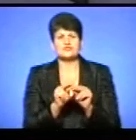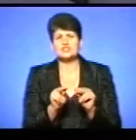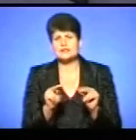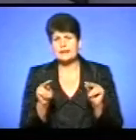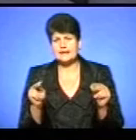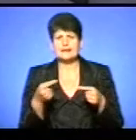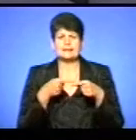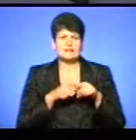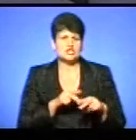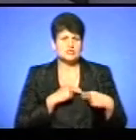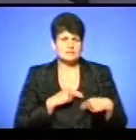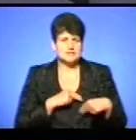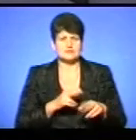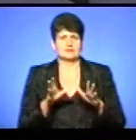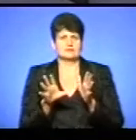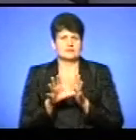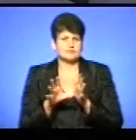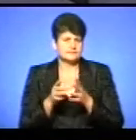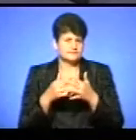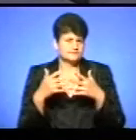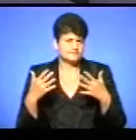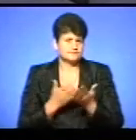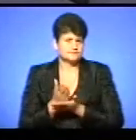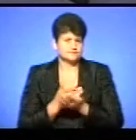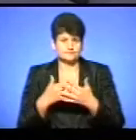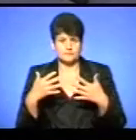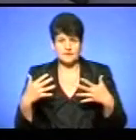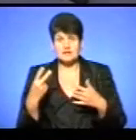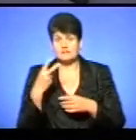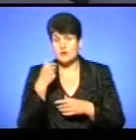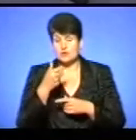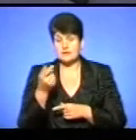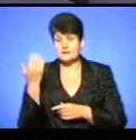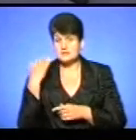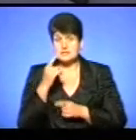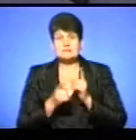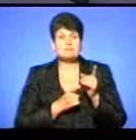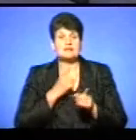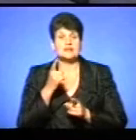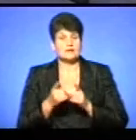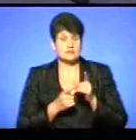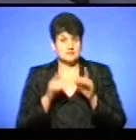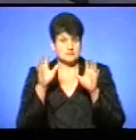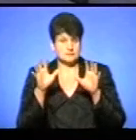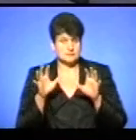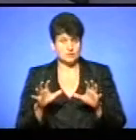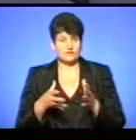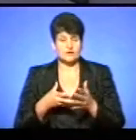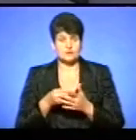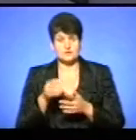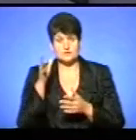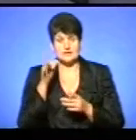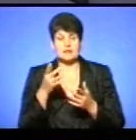технічні працівники, енергоносії і тому подібне. Два роки тому змінився принцип фінансування освіти. Держава взяла на себе тільки